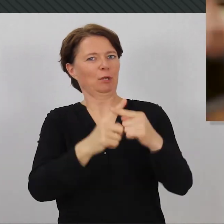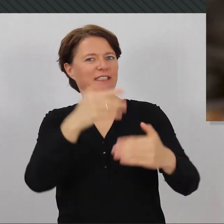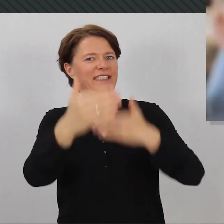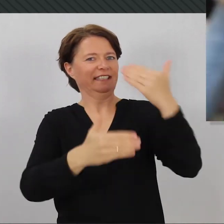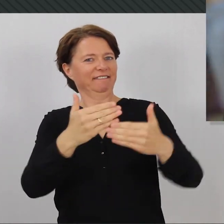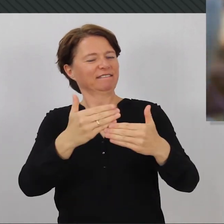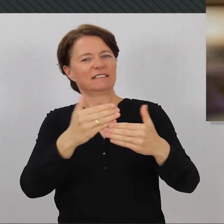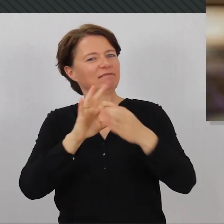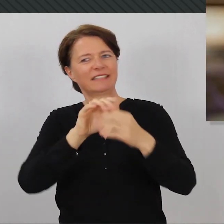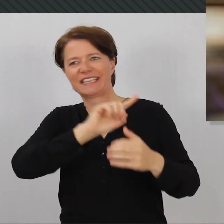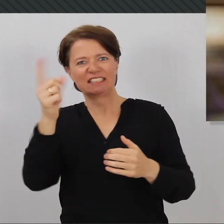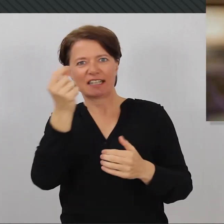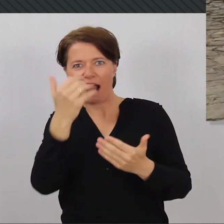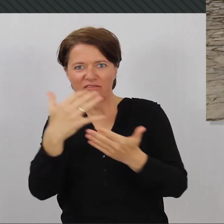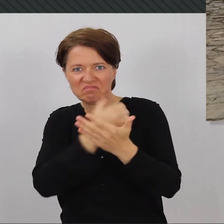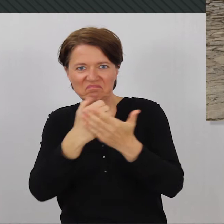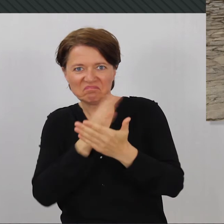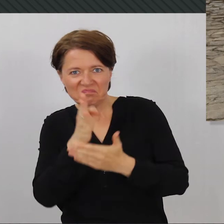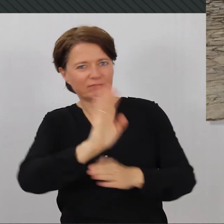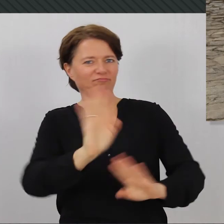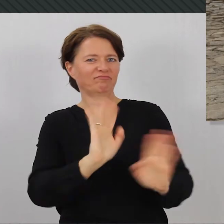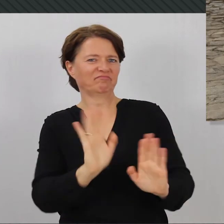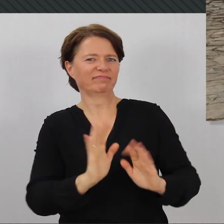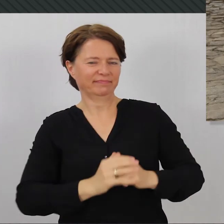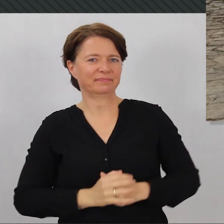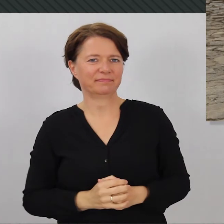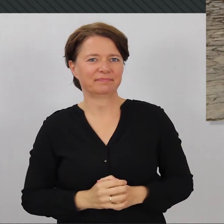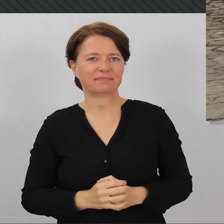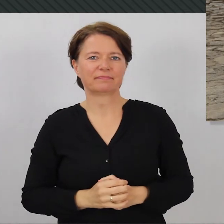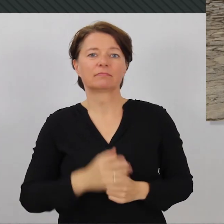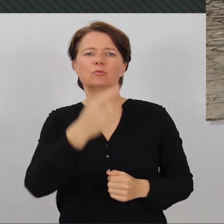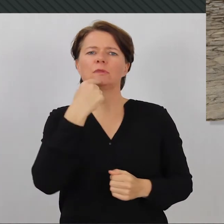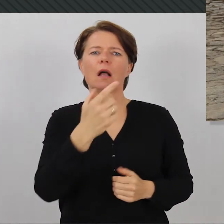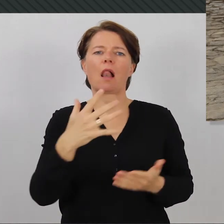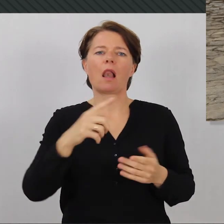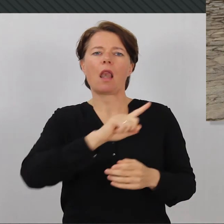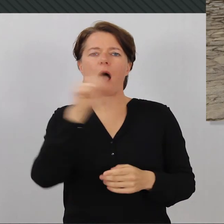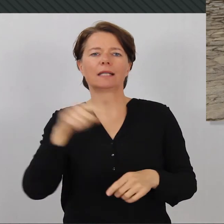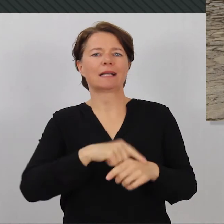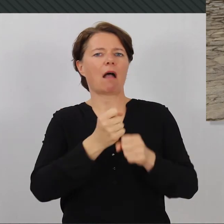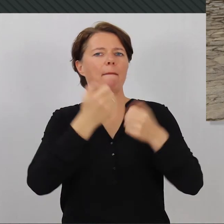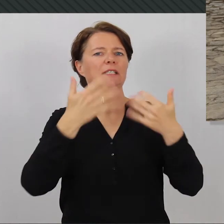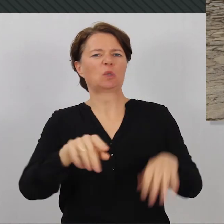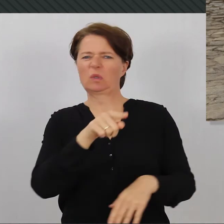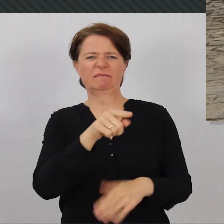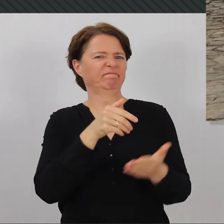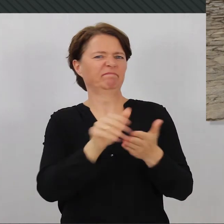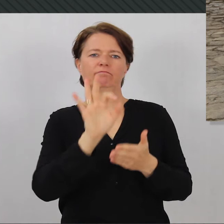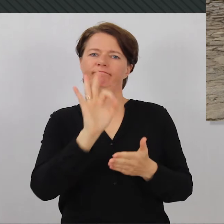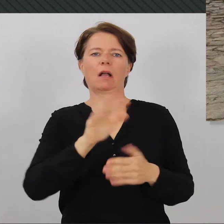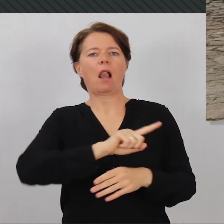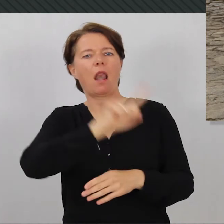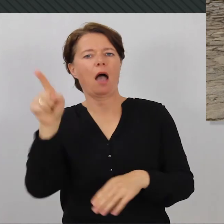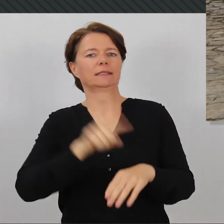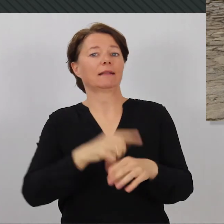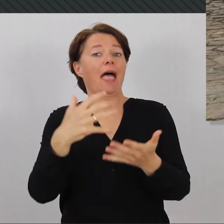Geschichte so nach vorne zu ziehen. Du sagst, dass du dich gegen den Begriff Langzeitarbeitslose wehrst und findest, dass man eher